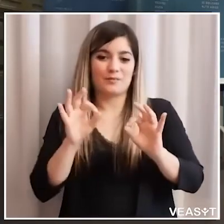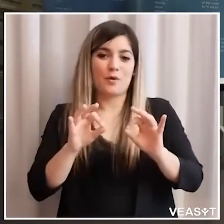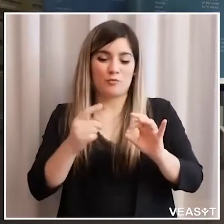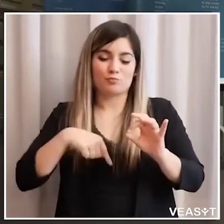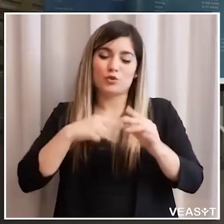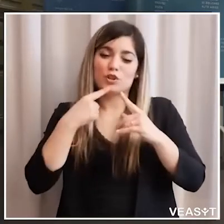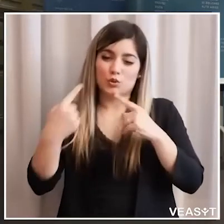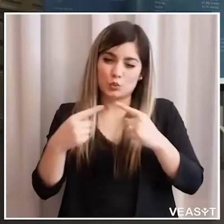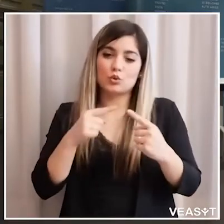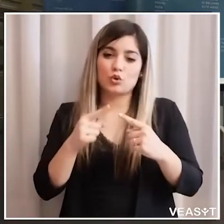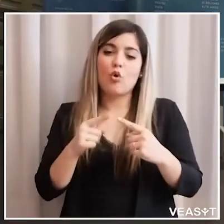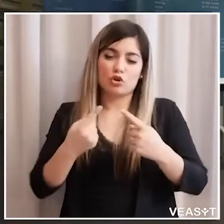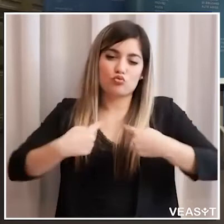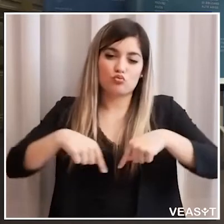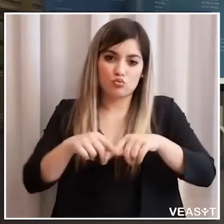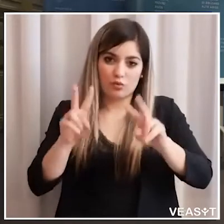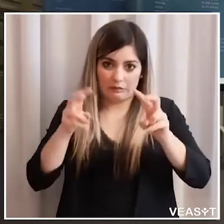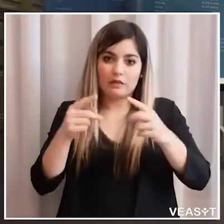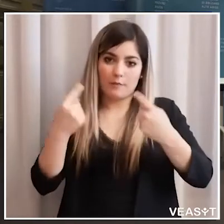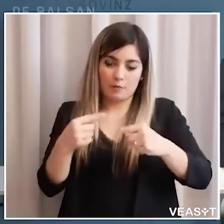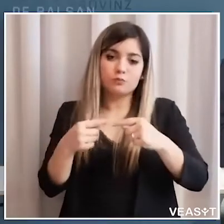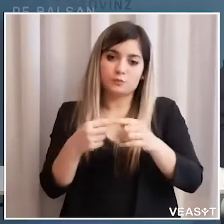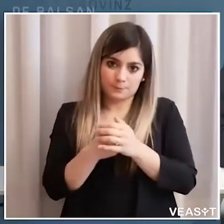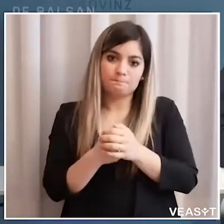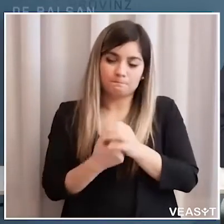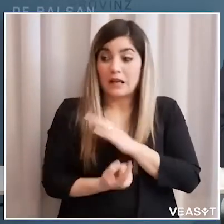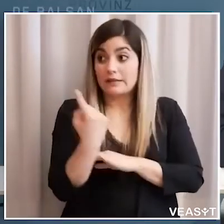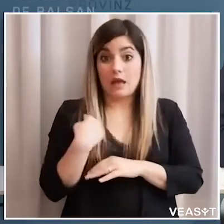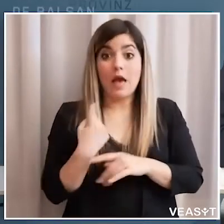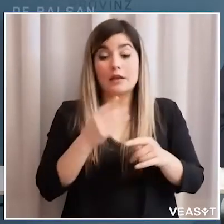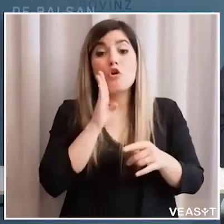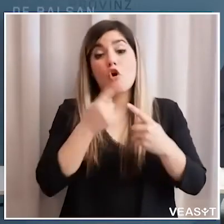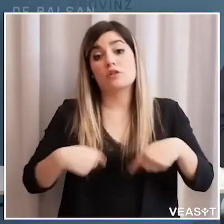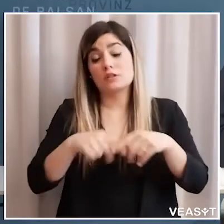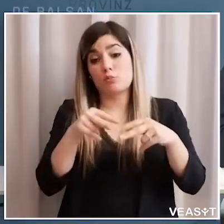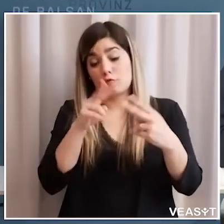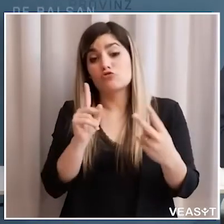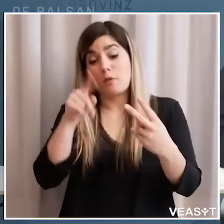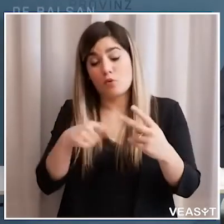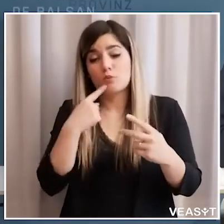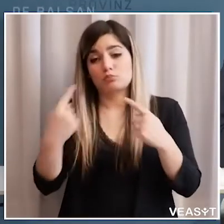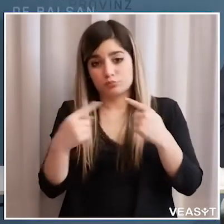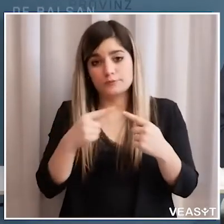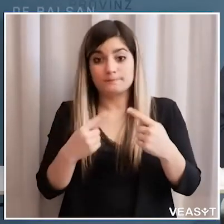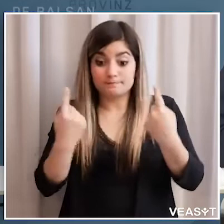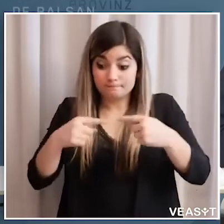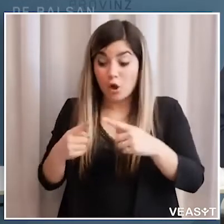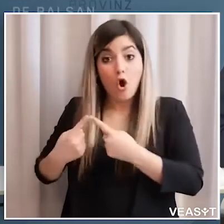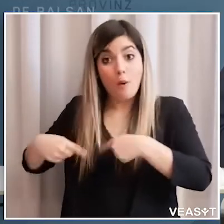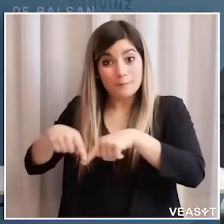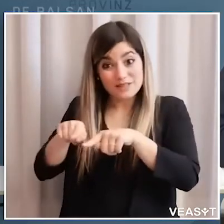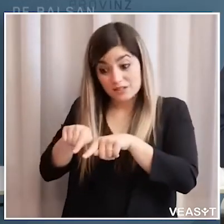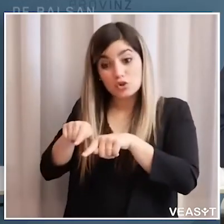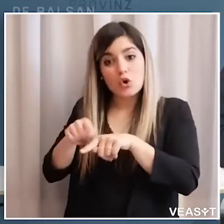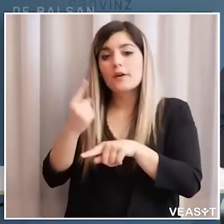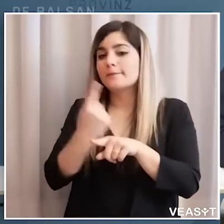anche il tema della composizione e anche ieri è stato oggetto di dibattito in consiglio provinciale per noi era importante sottolineare che questa commissione